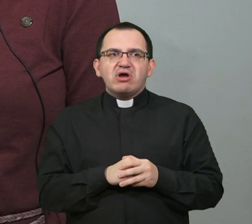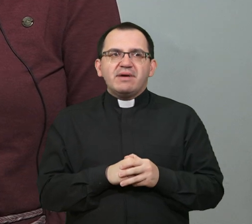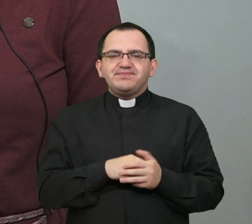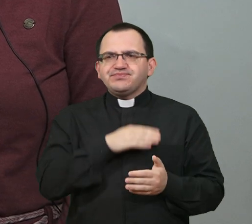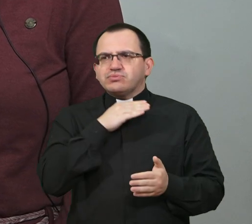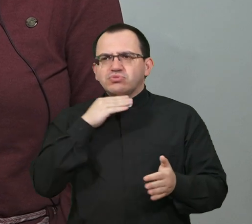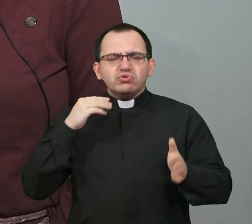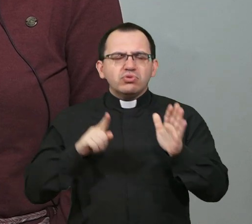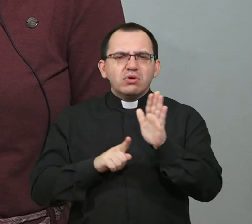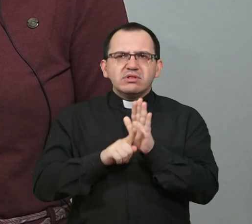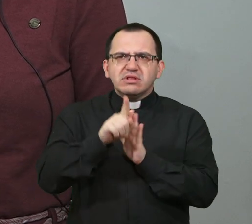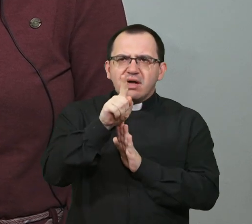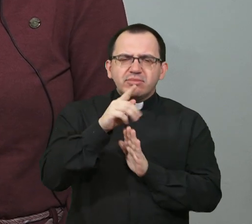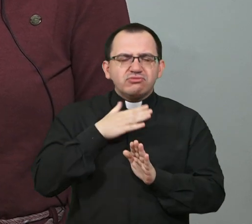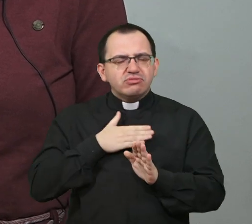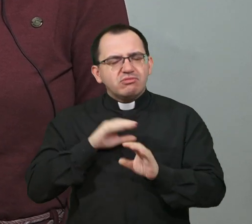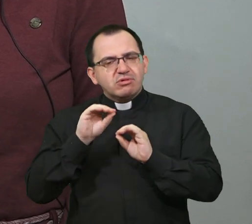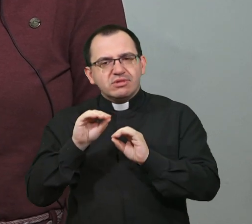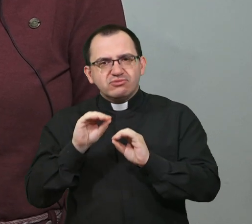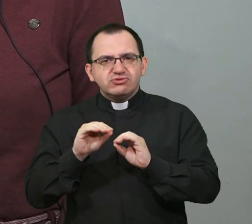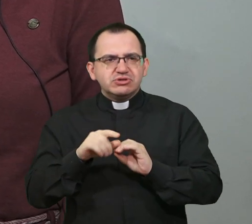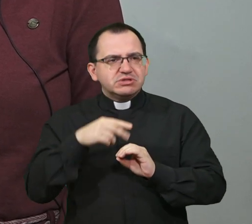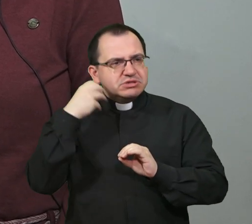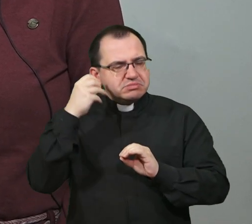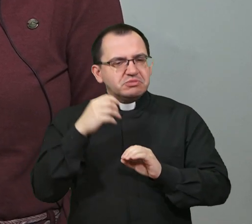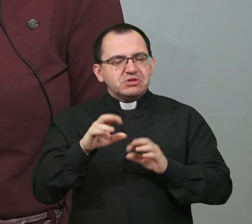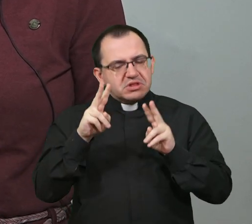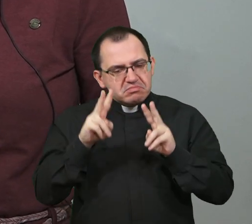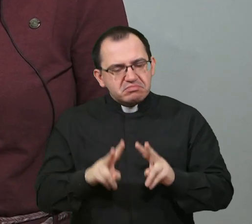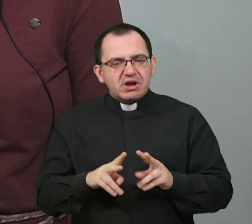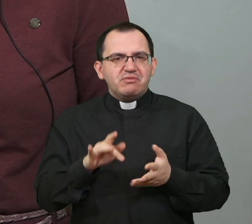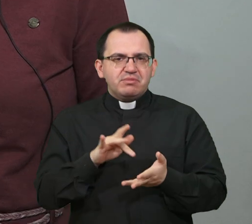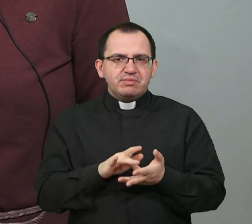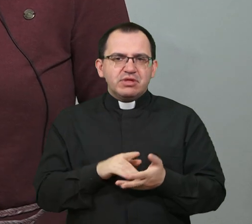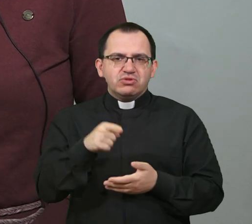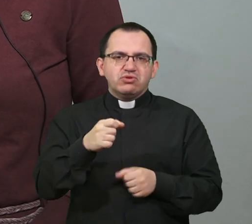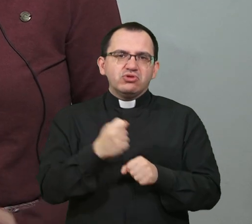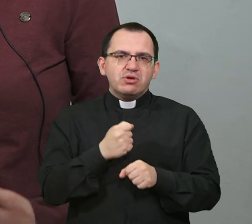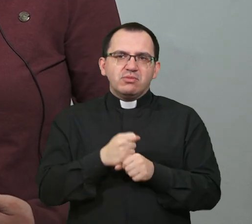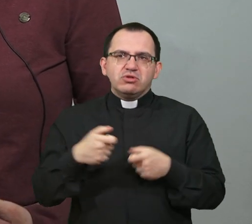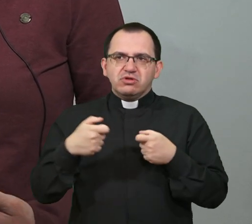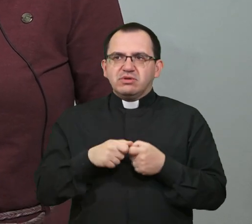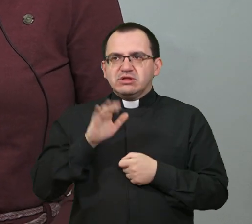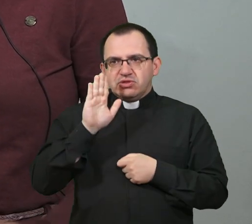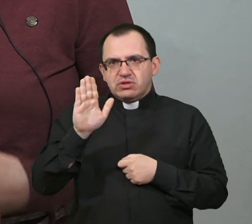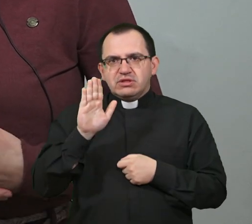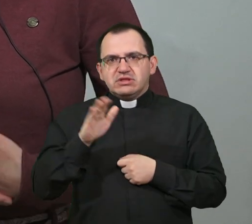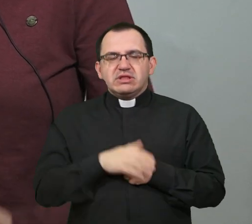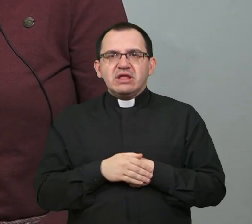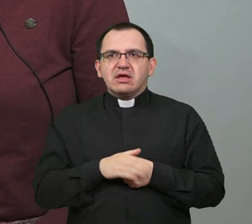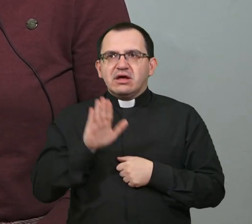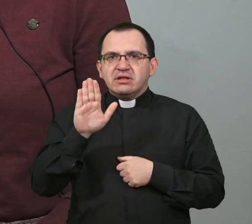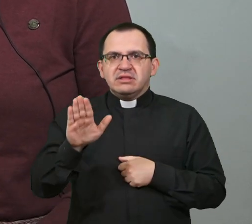napreduje u svom radu, voli učiti i mislimo da je na pravom mjestu. Da je ovaj posao zapravo i prilika,